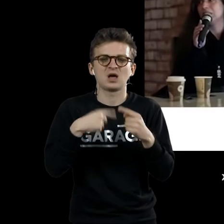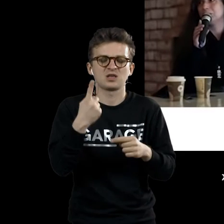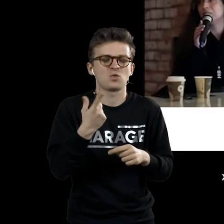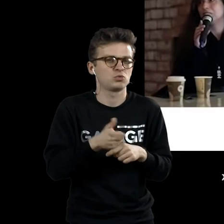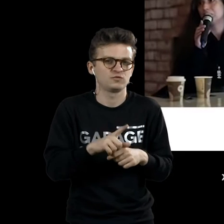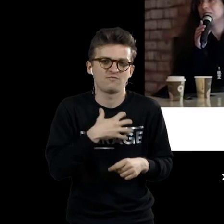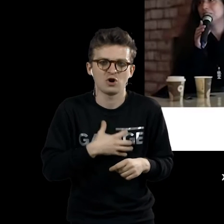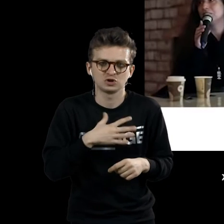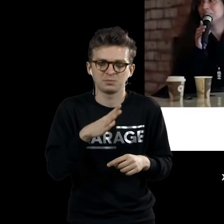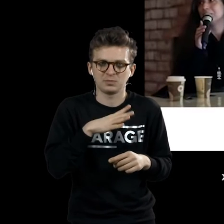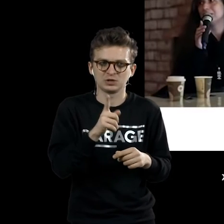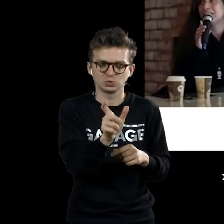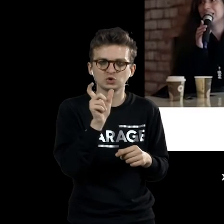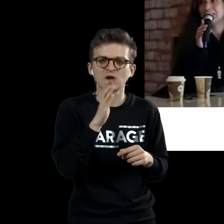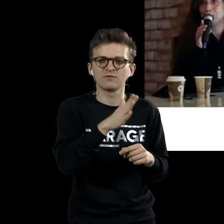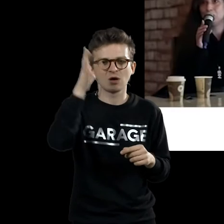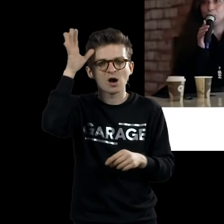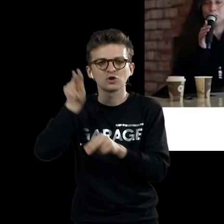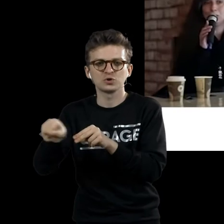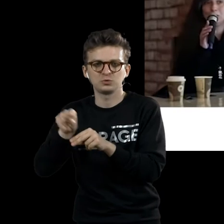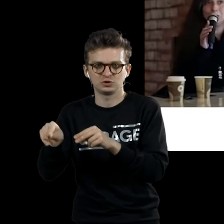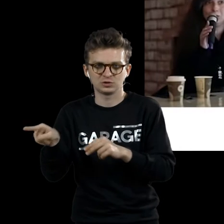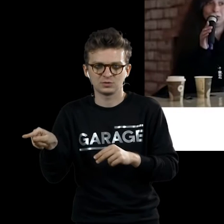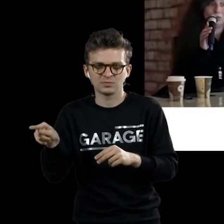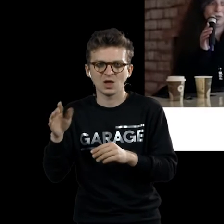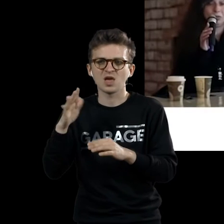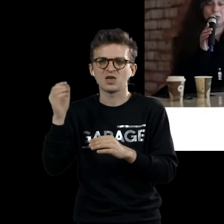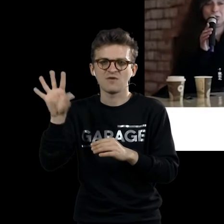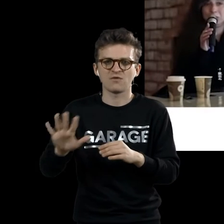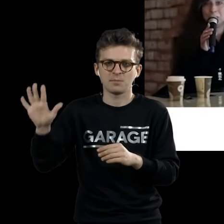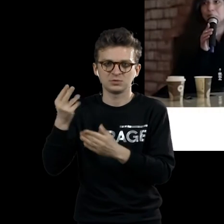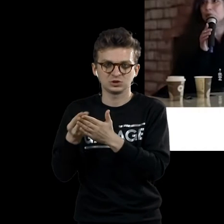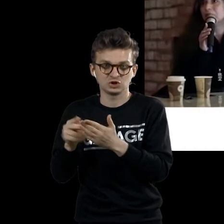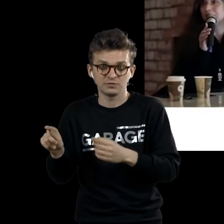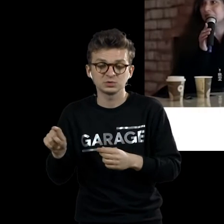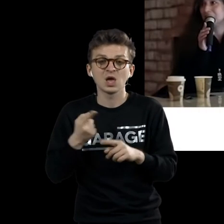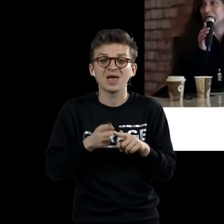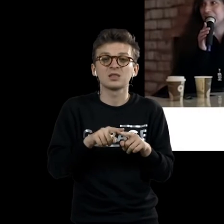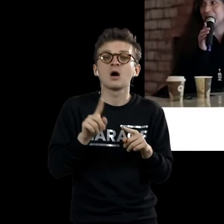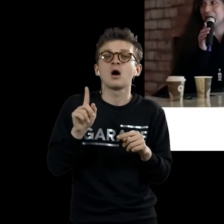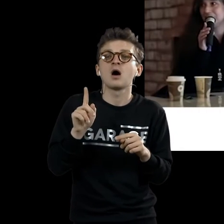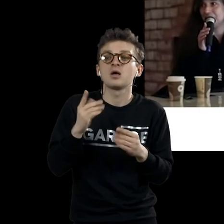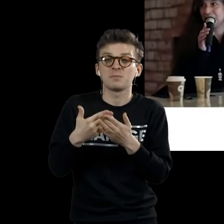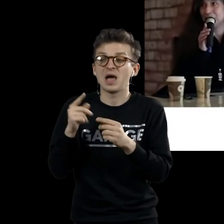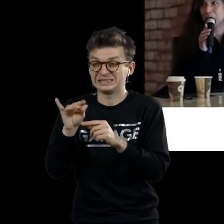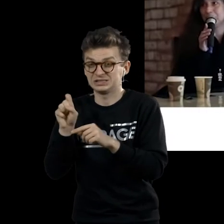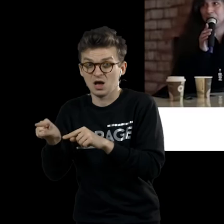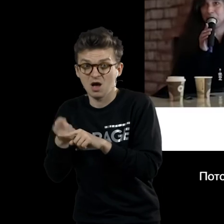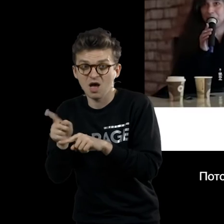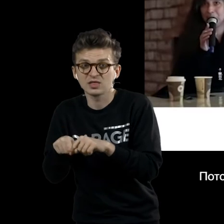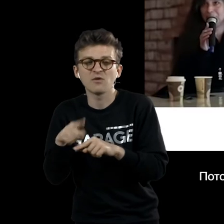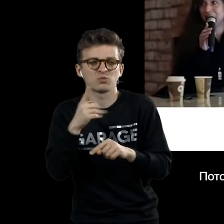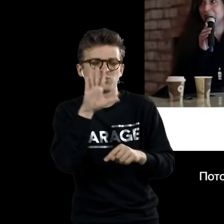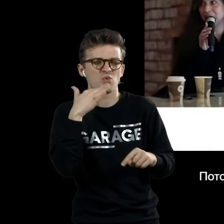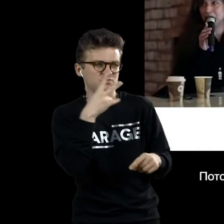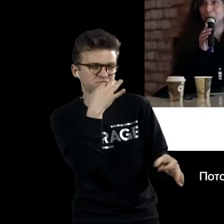сюжетов именно академической европейской живописи. Это то, что... Почему авангард всегда раздражал, начиная с кубистов?